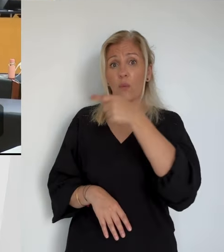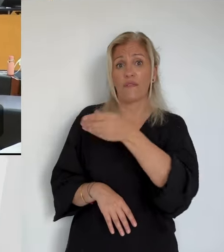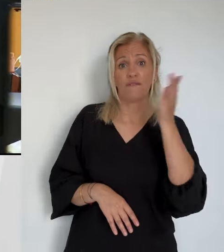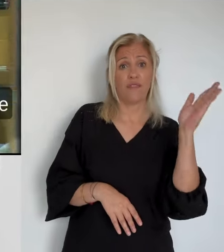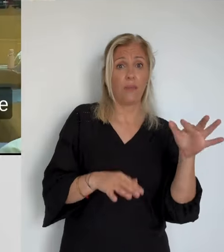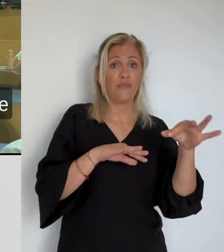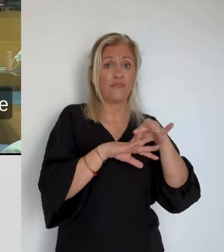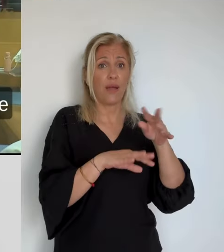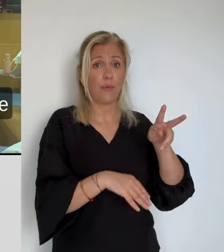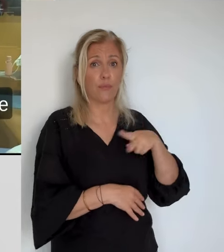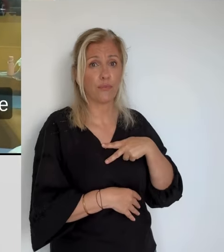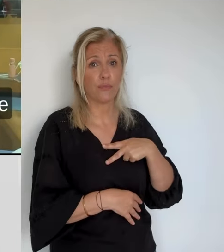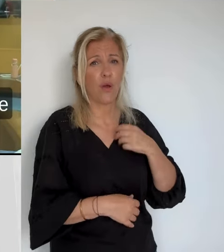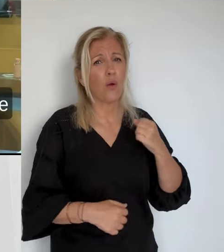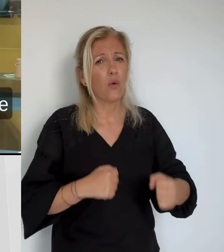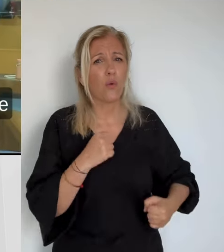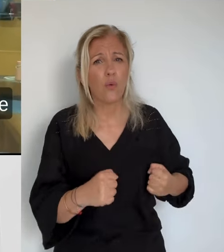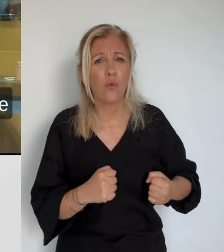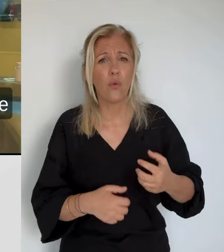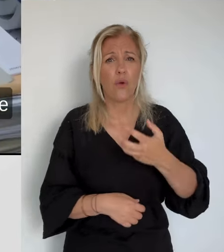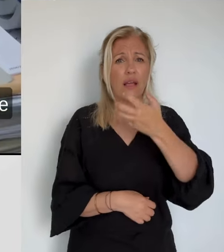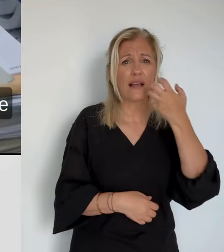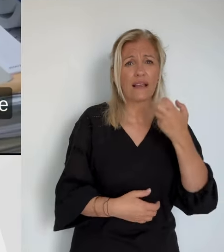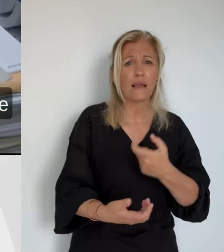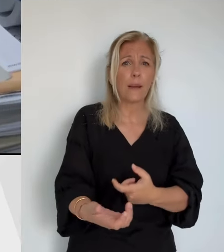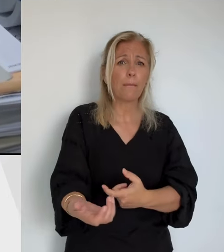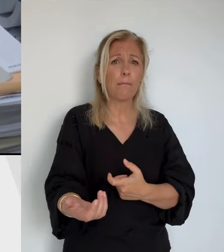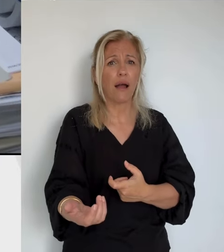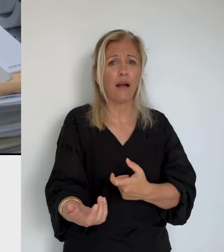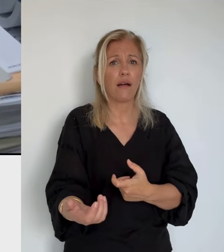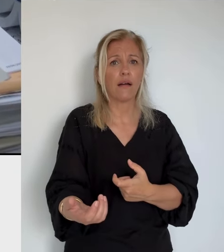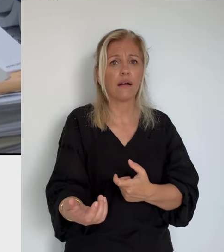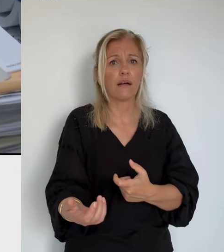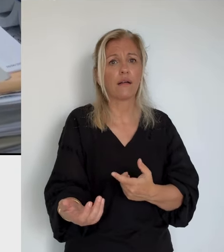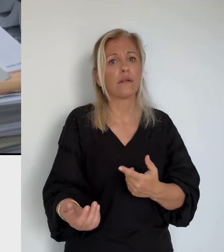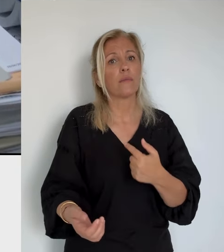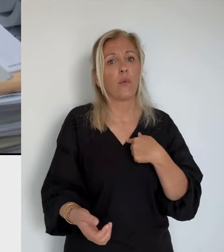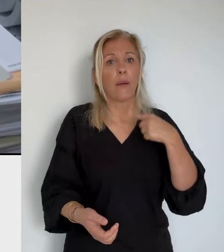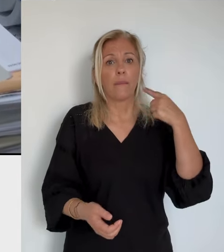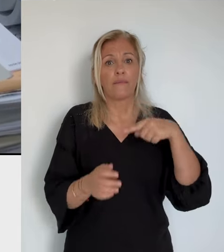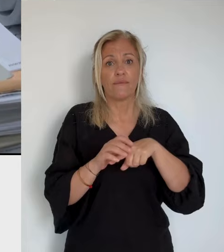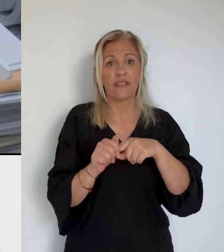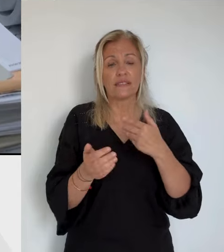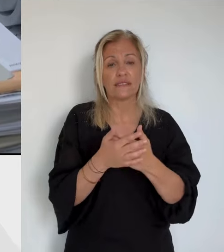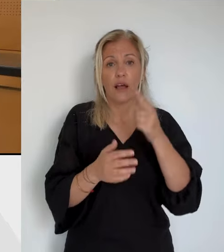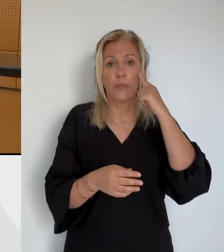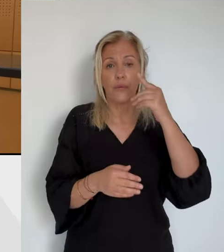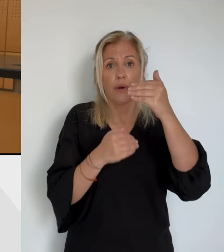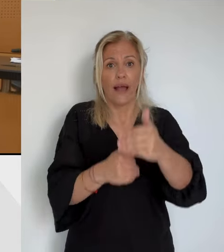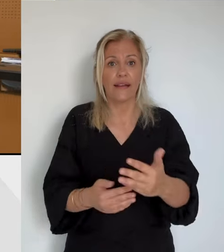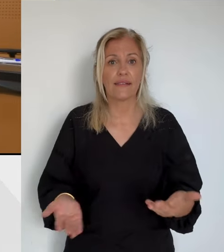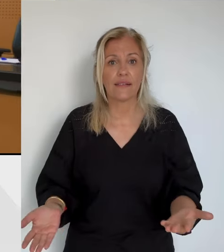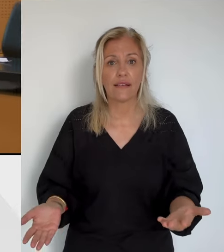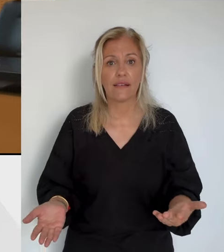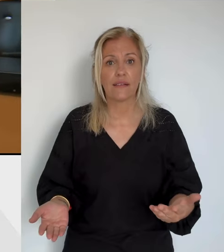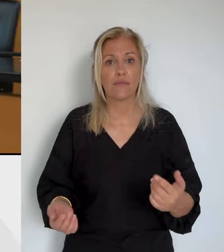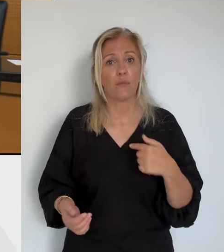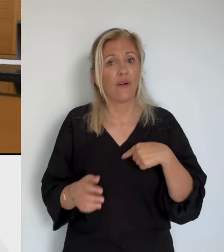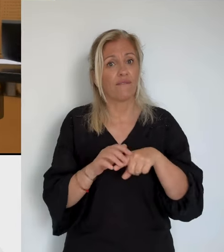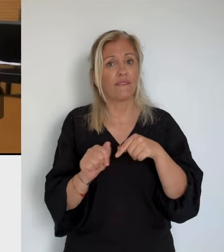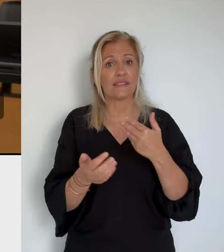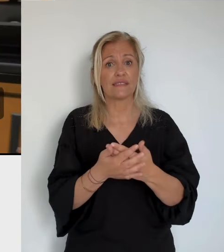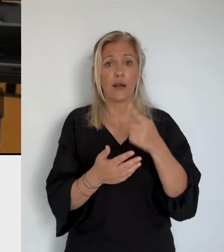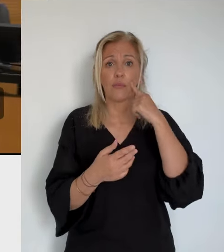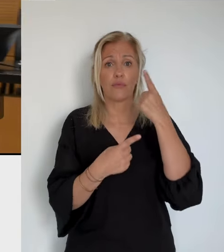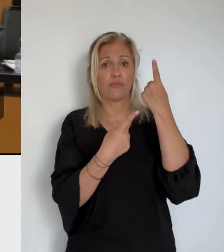mortel. Dans la foulée, assure-t-il pour que ça s'arrête. De la légitime défense, assure Thomas Iblot, car il pensait que son frère avait un couteau.